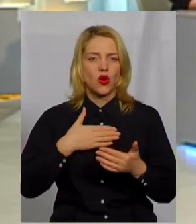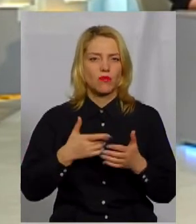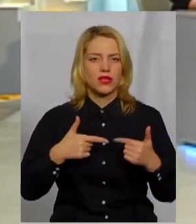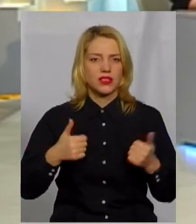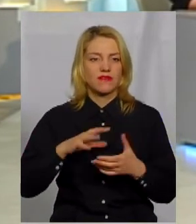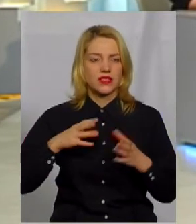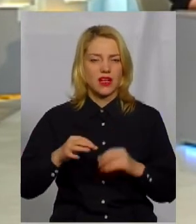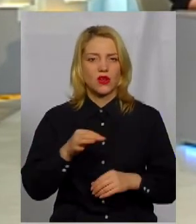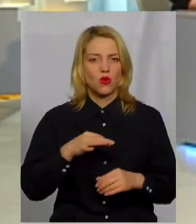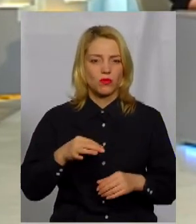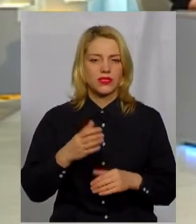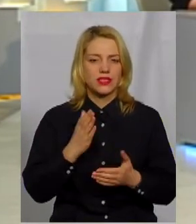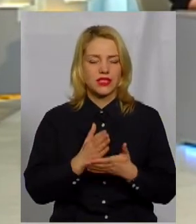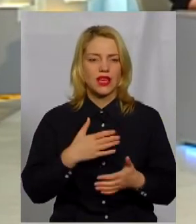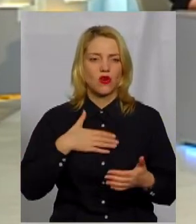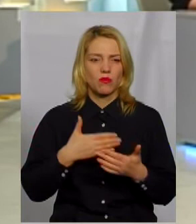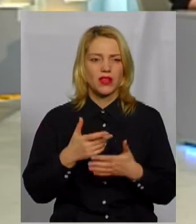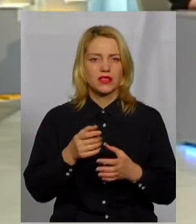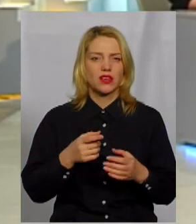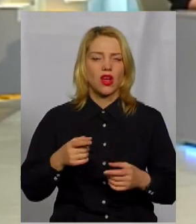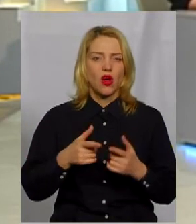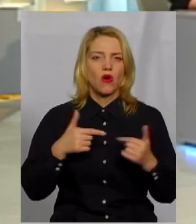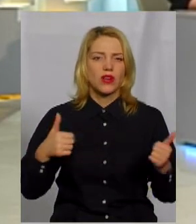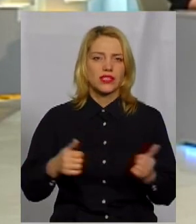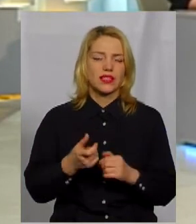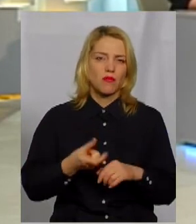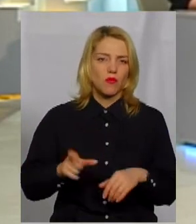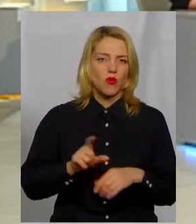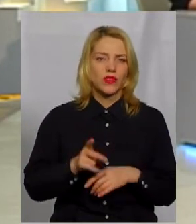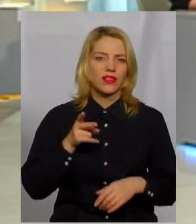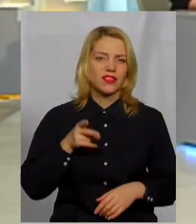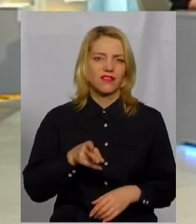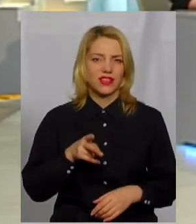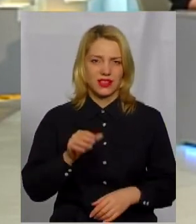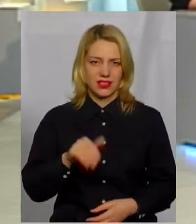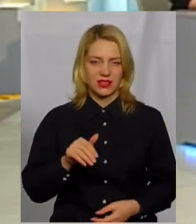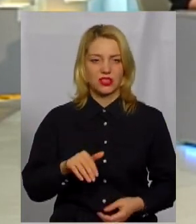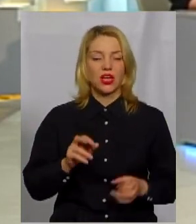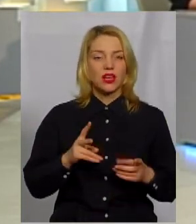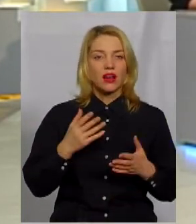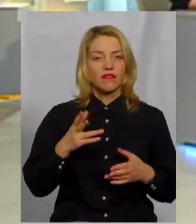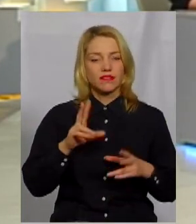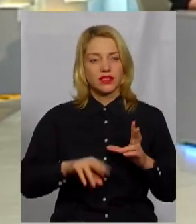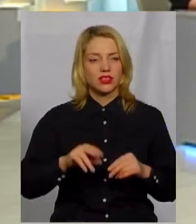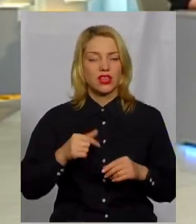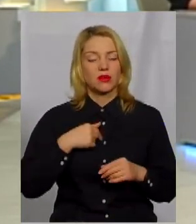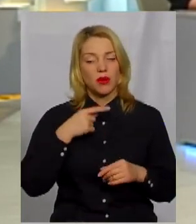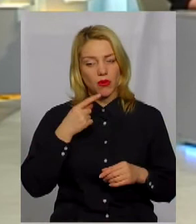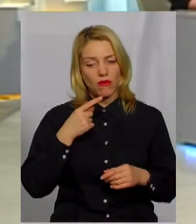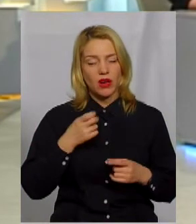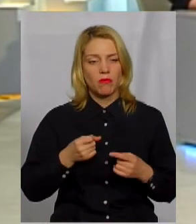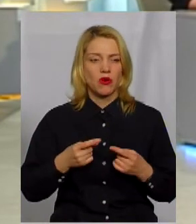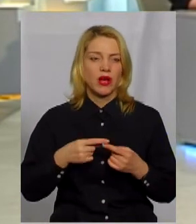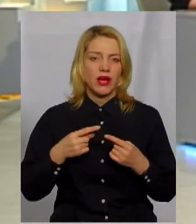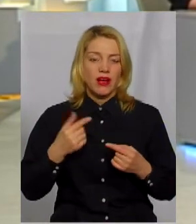понад дві тисячі громадських організацій. От їх, як ви вважаєте, ми поговорили про ваші, а тепер